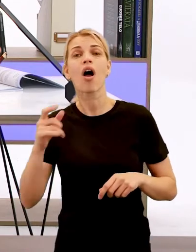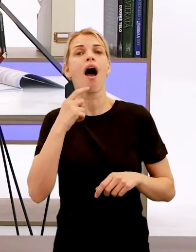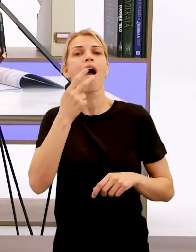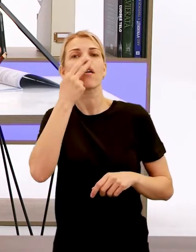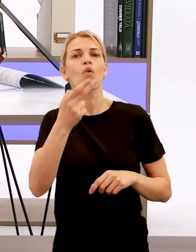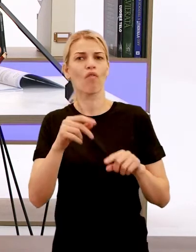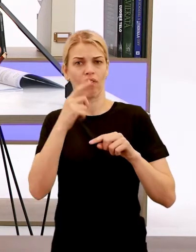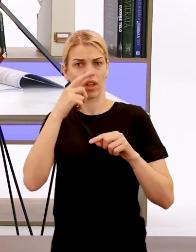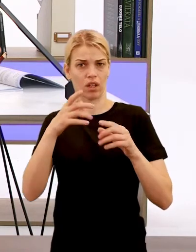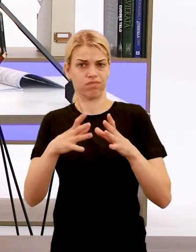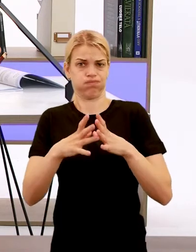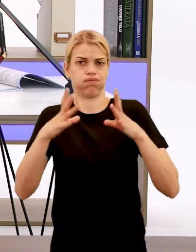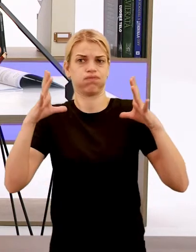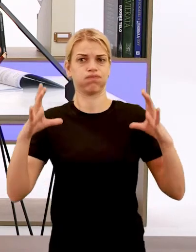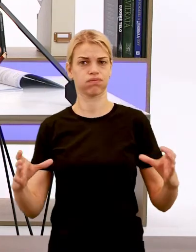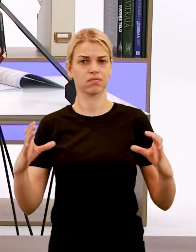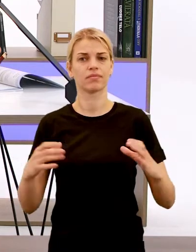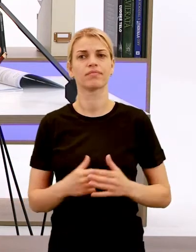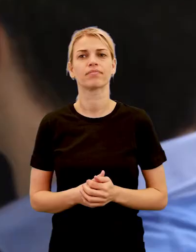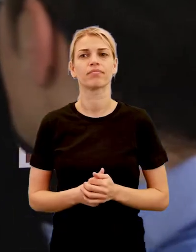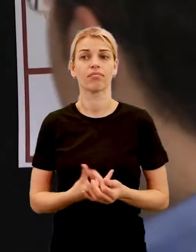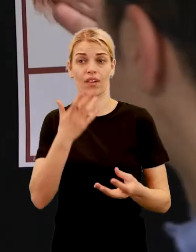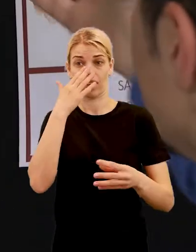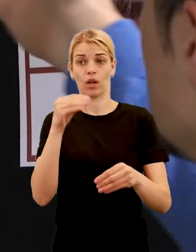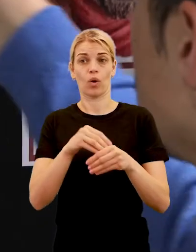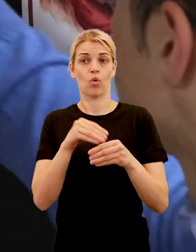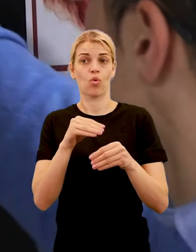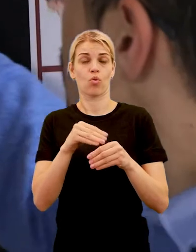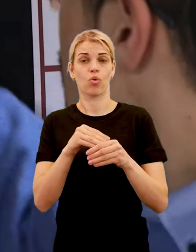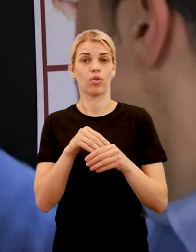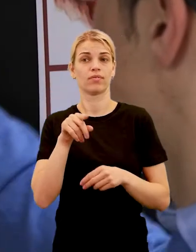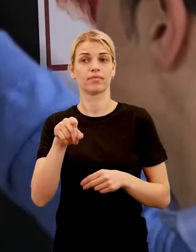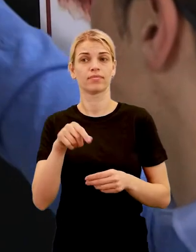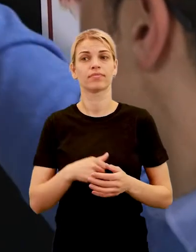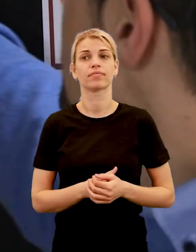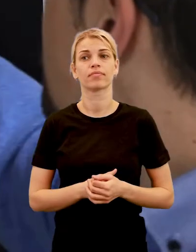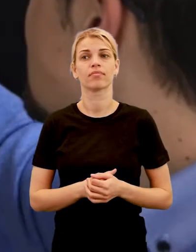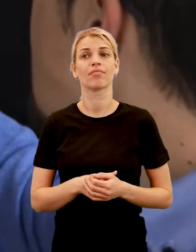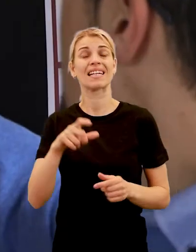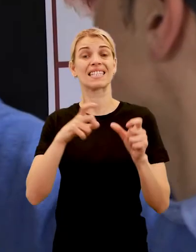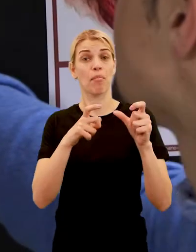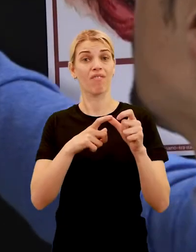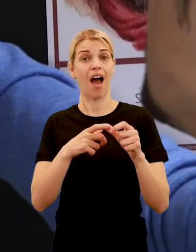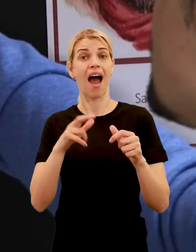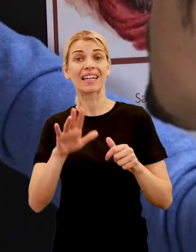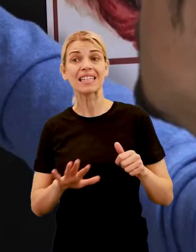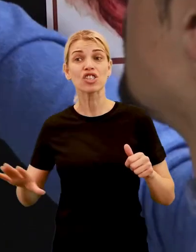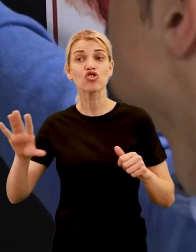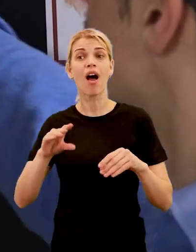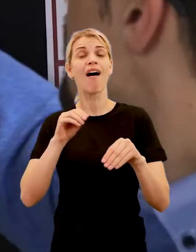rozsiahla. Vidíte, v podstate v nej zahraňala takmer celú